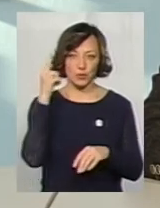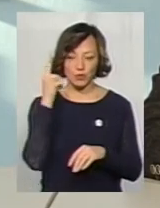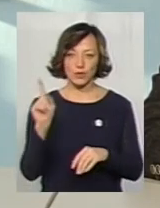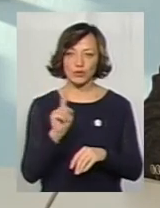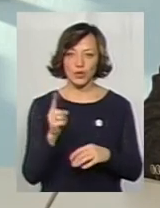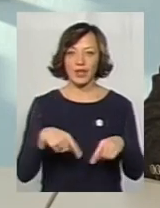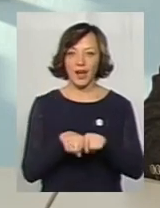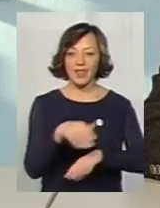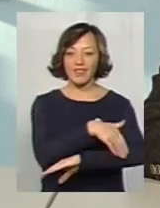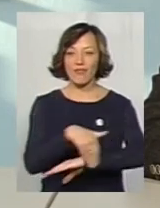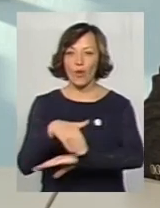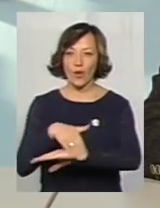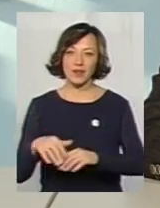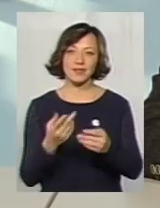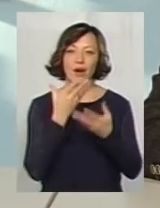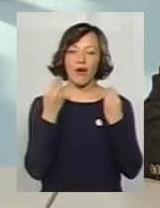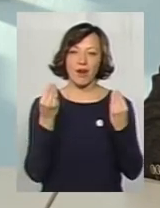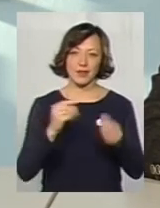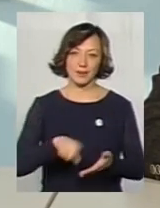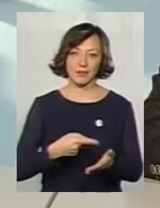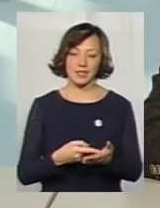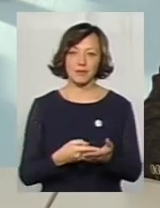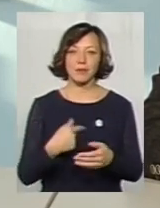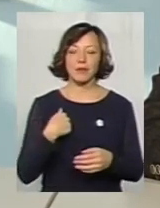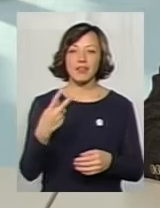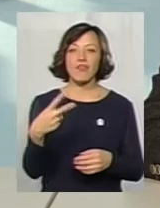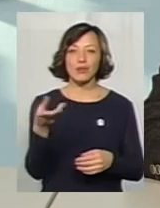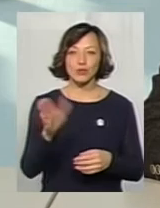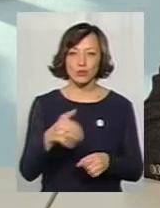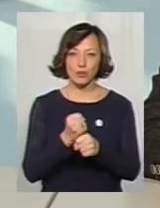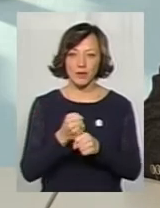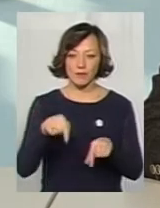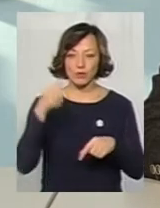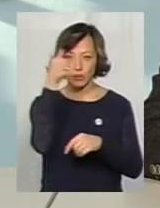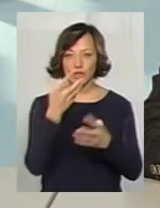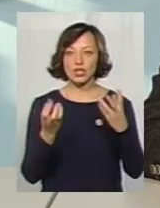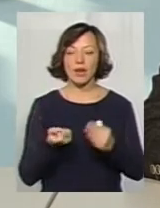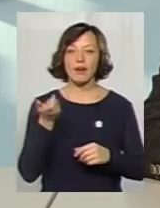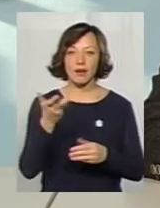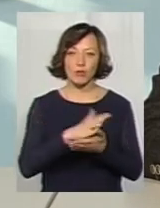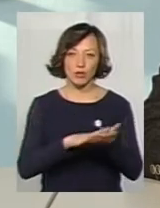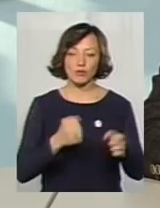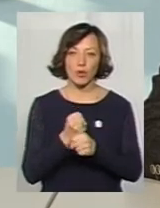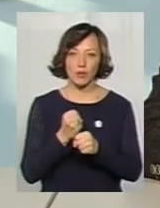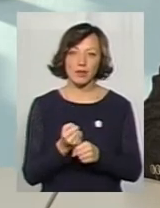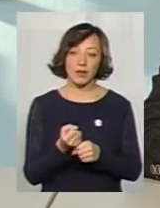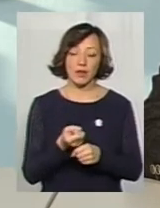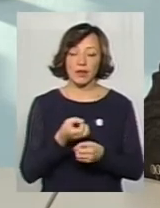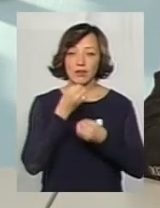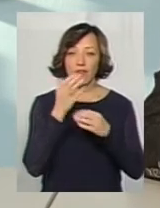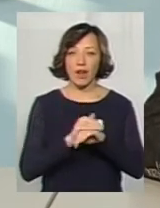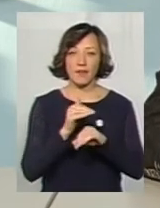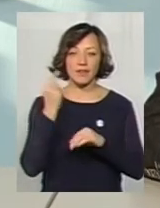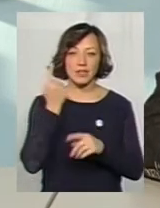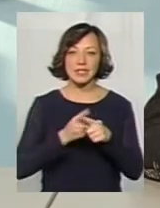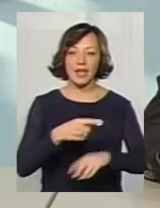що такі двори, двори це окраса міста. Ми майже 20 в цьому році зробили, ще кілька продовжуємо робити, і отримуємо схвальні відгуки, тому що